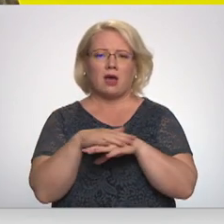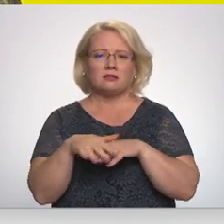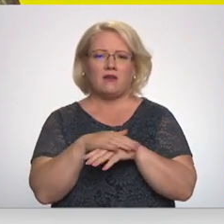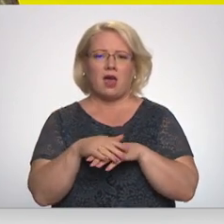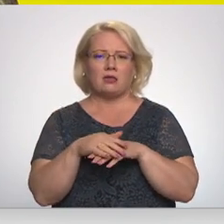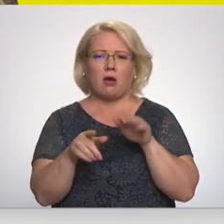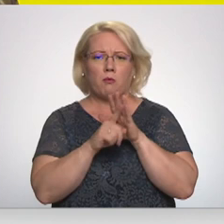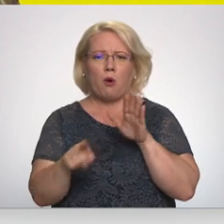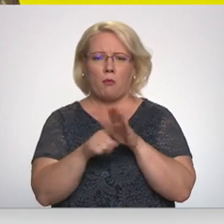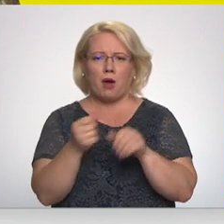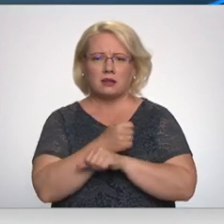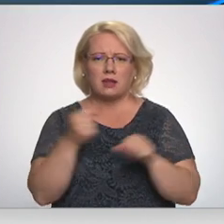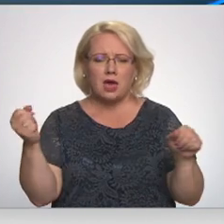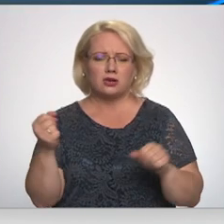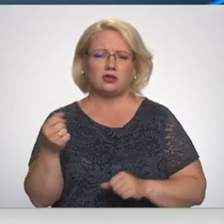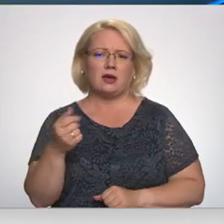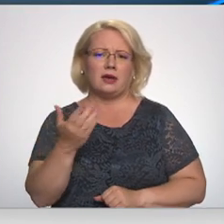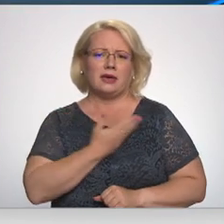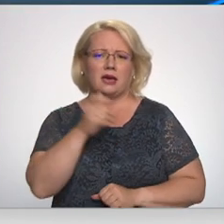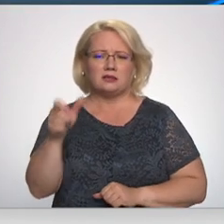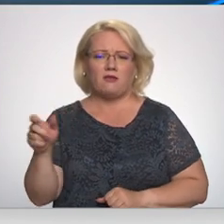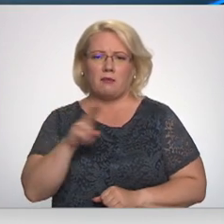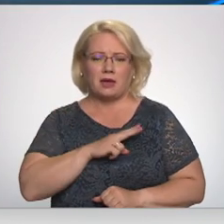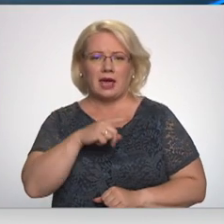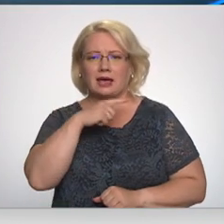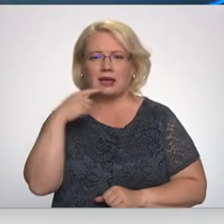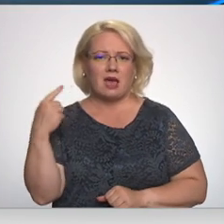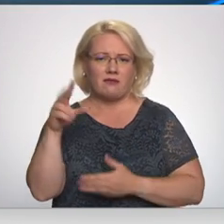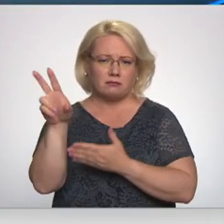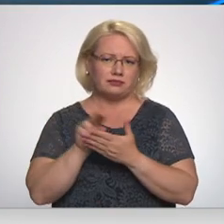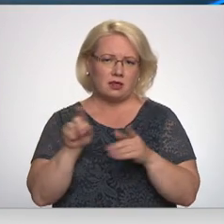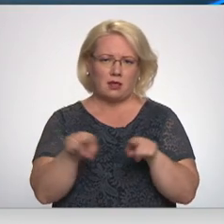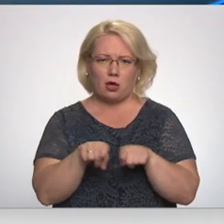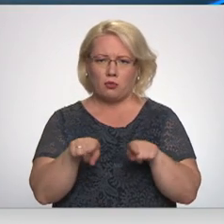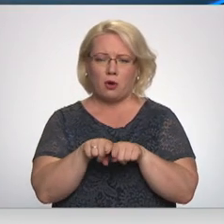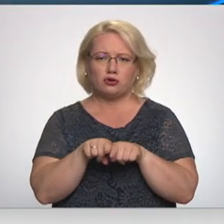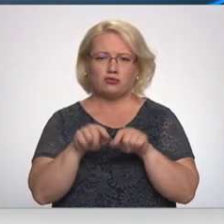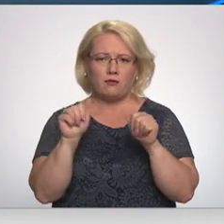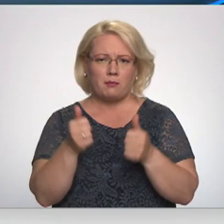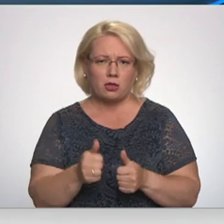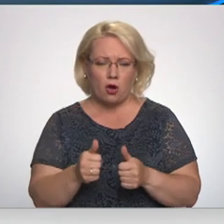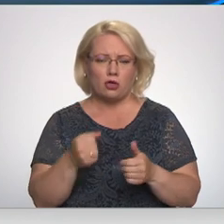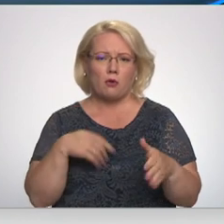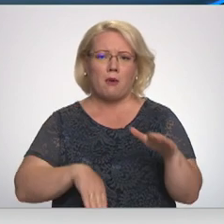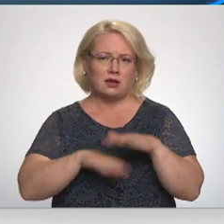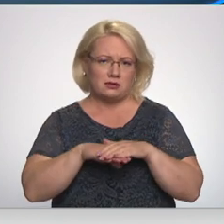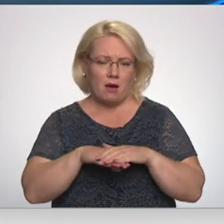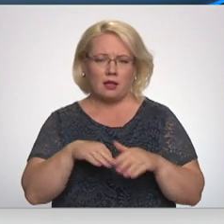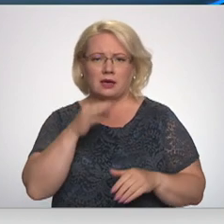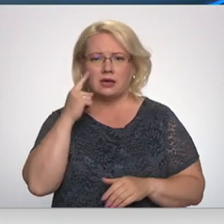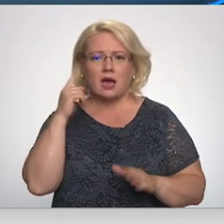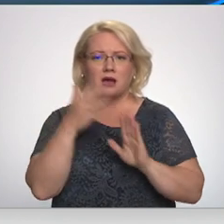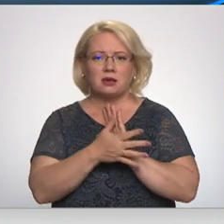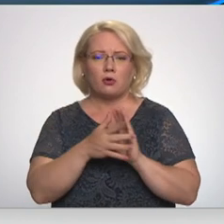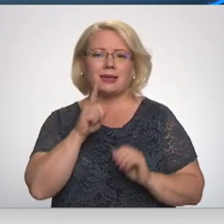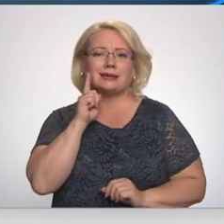civili iedzīvu dupur. Šeit Krievija izmanto tādu pašu metodu maksimāli. Jāsaprot, ka Zeļenskim